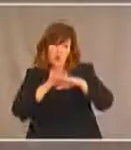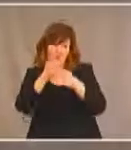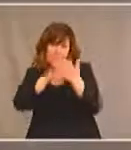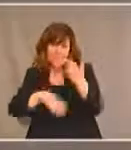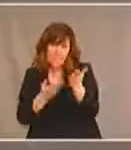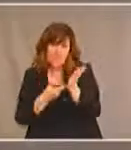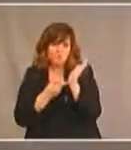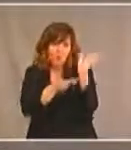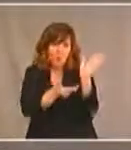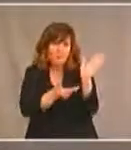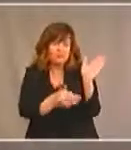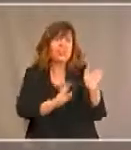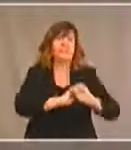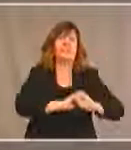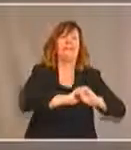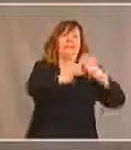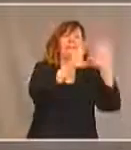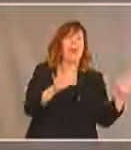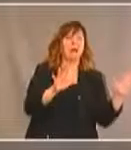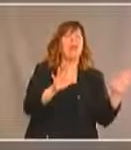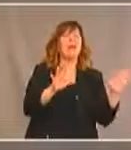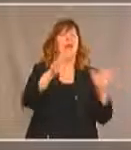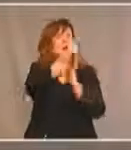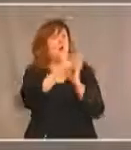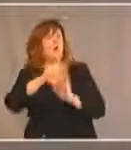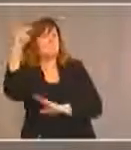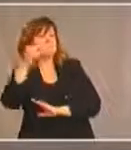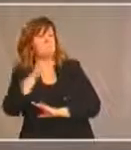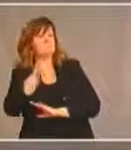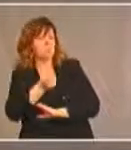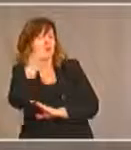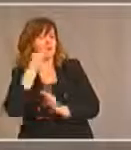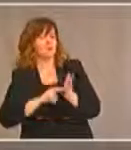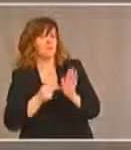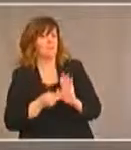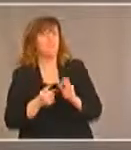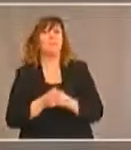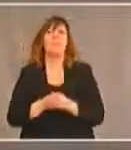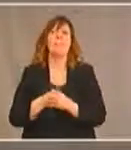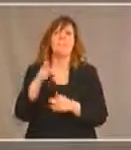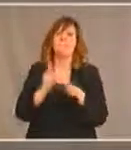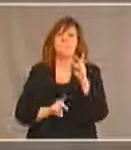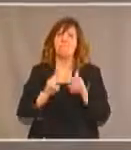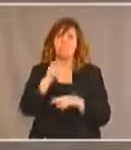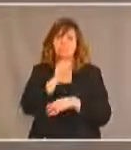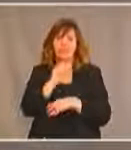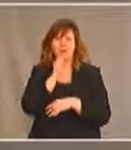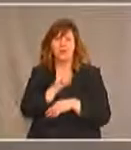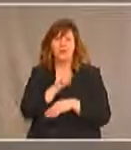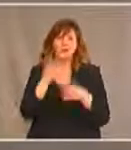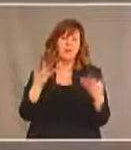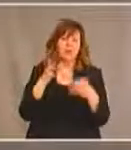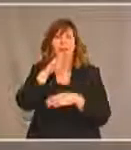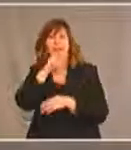également l'élaboration de cette dite loi. Les personnes âgées et les aînés autochtones